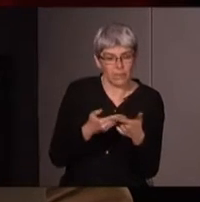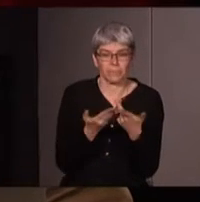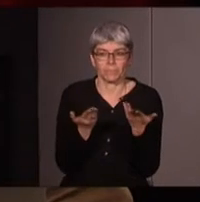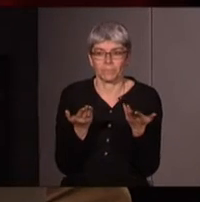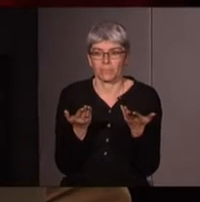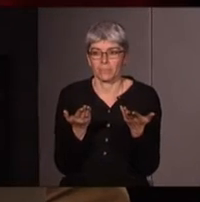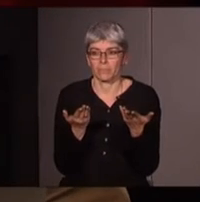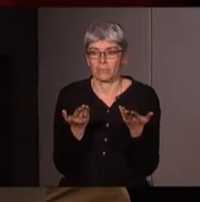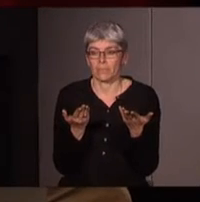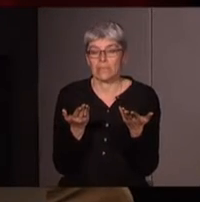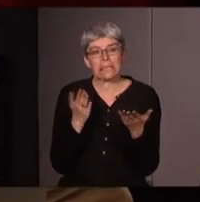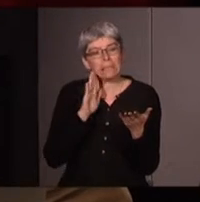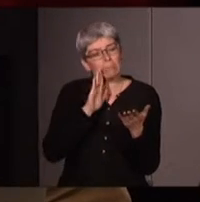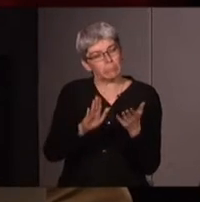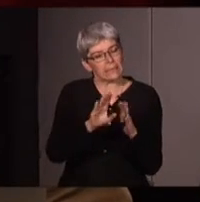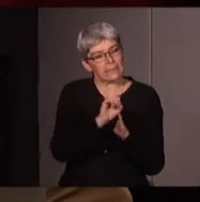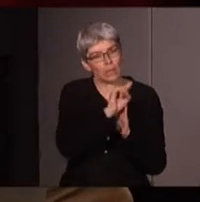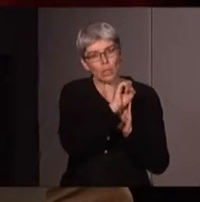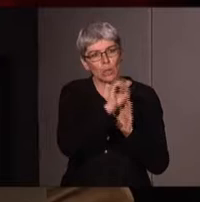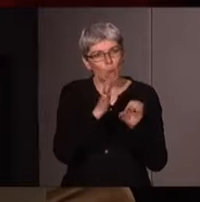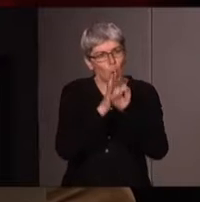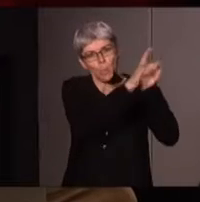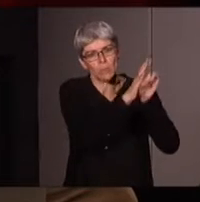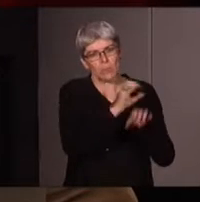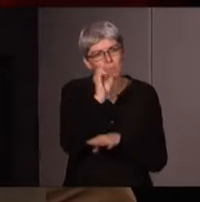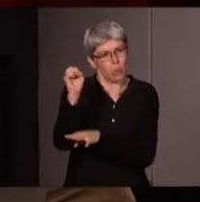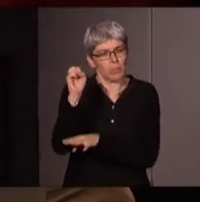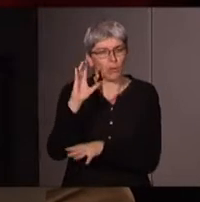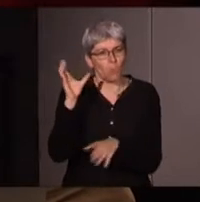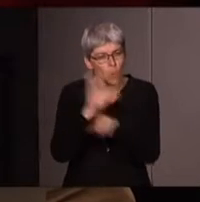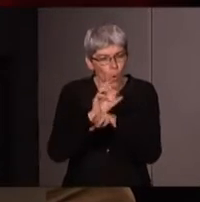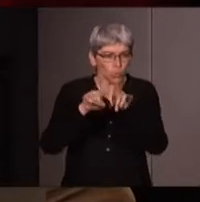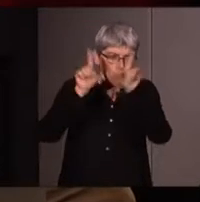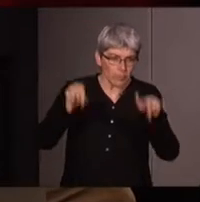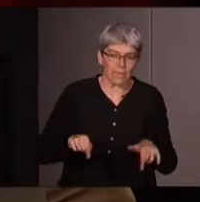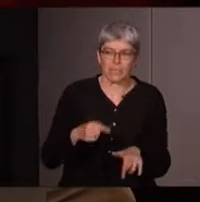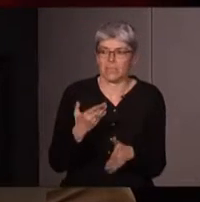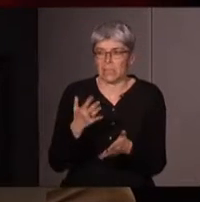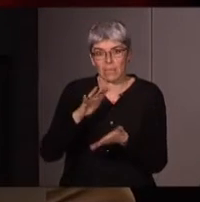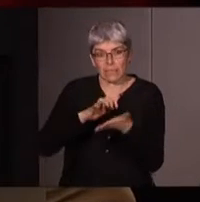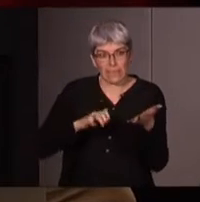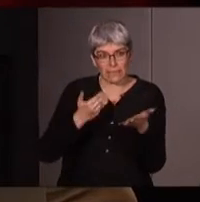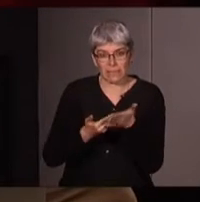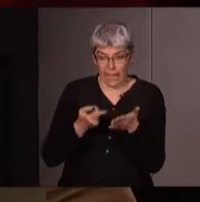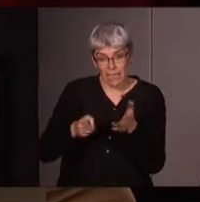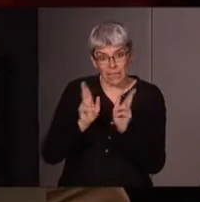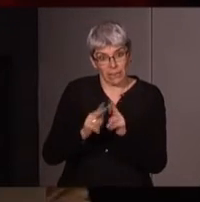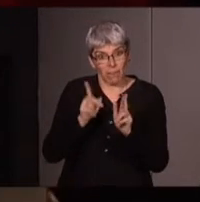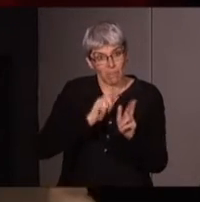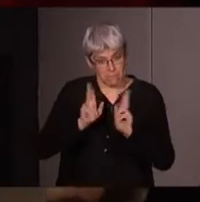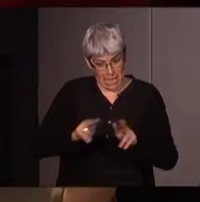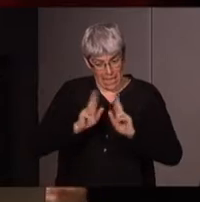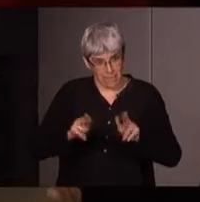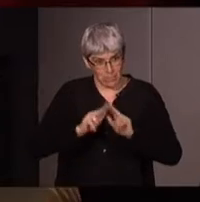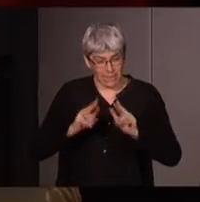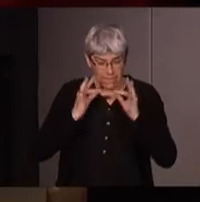et c'est une marxiste c'est une analyse marxiste donc anticapitaliste mais qui va revenir sur la question